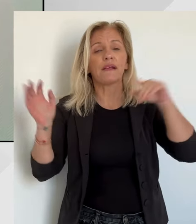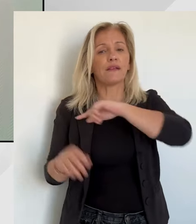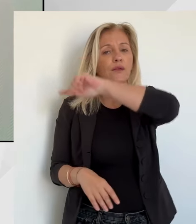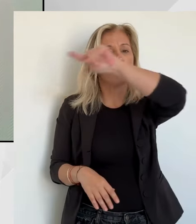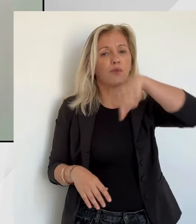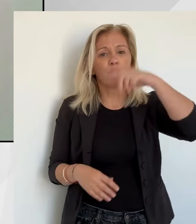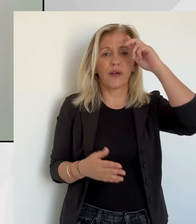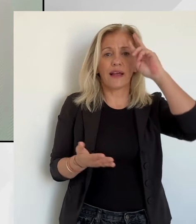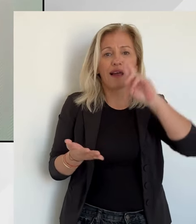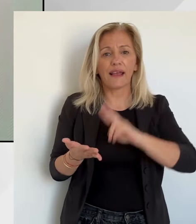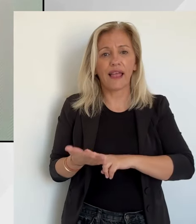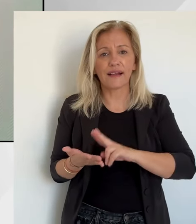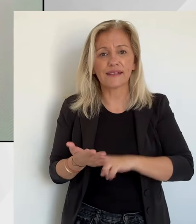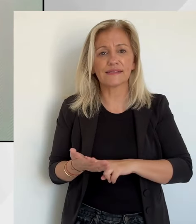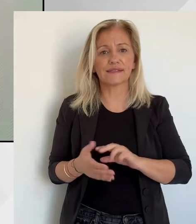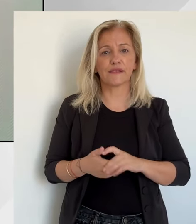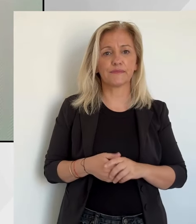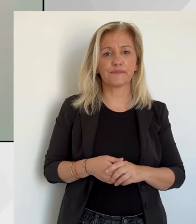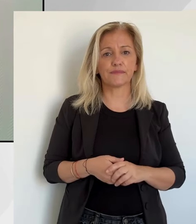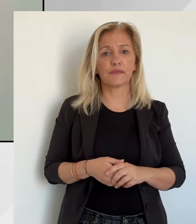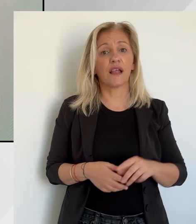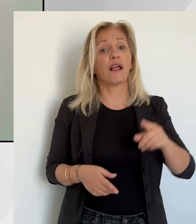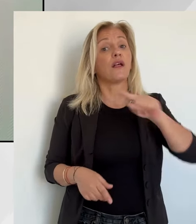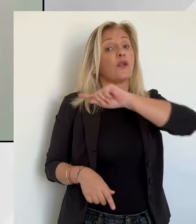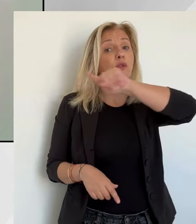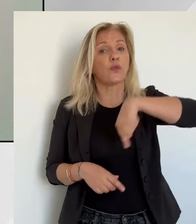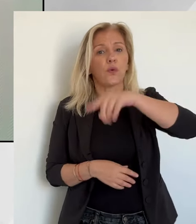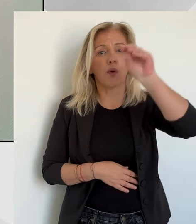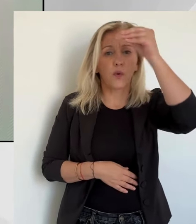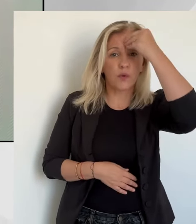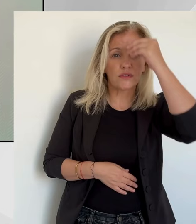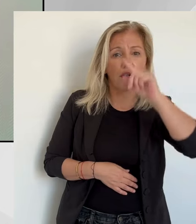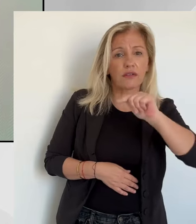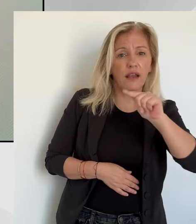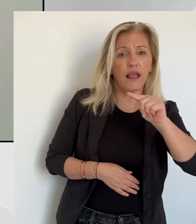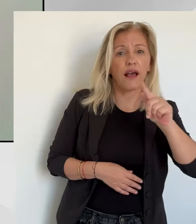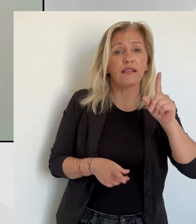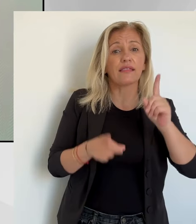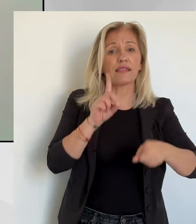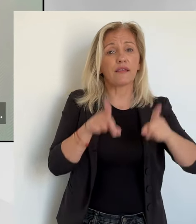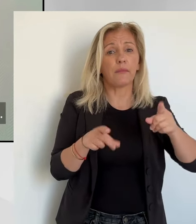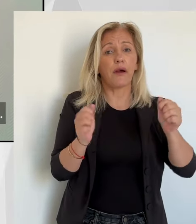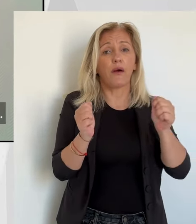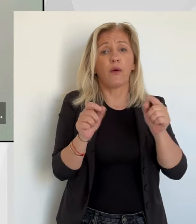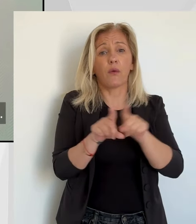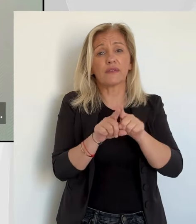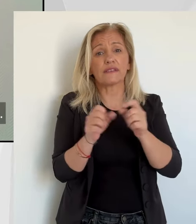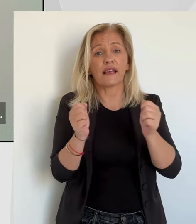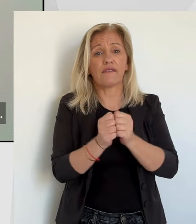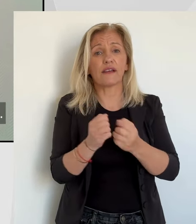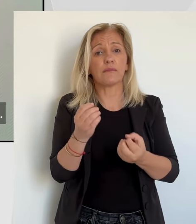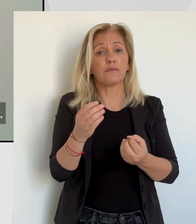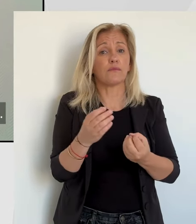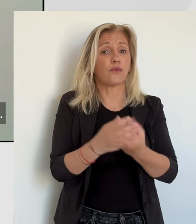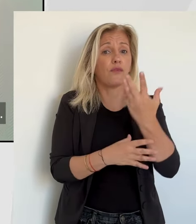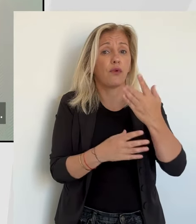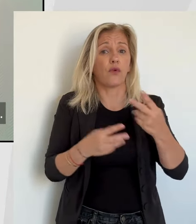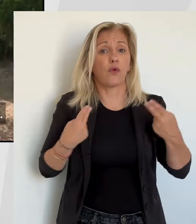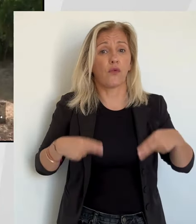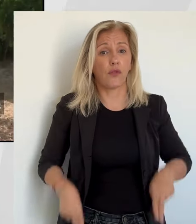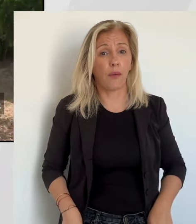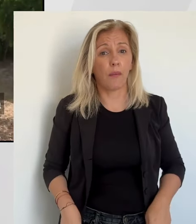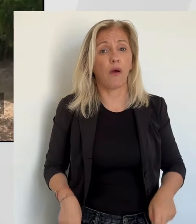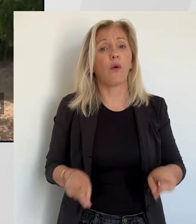fois trois semaines de mobilisation et d'engagement. Et nous verrons au terme de cette période ce qu'il conviendra de